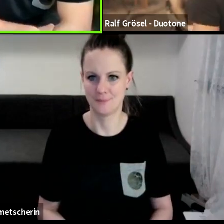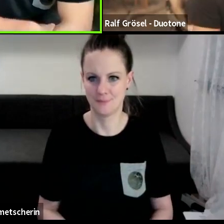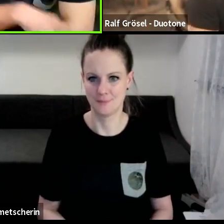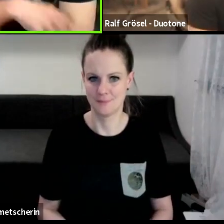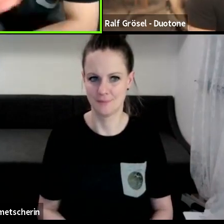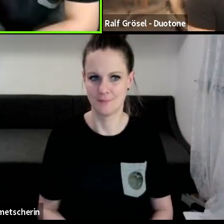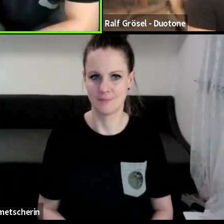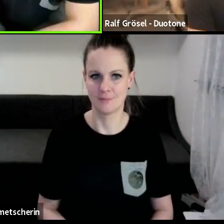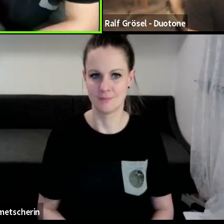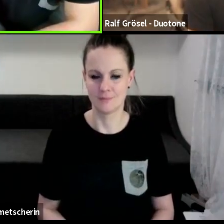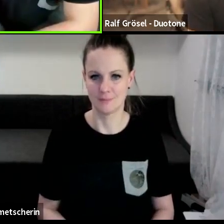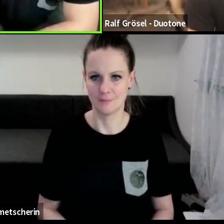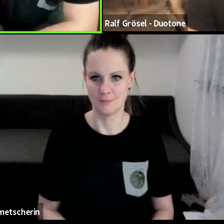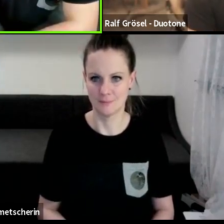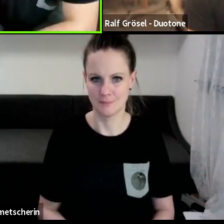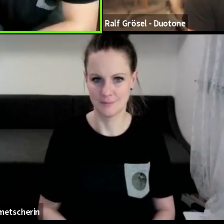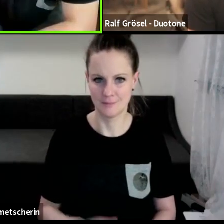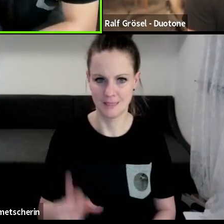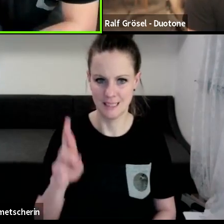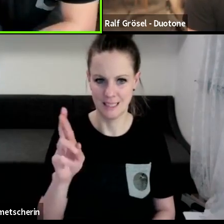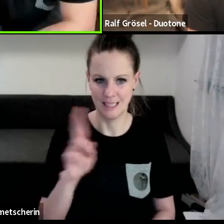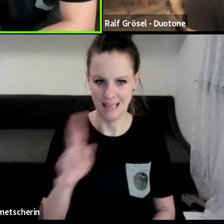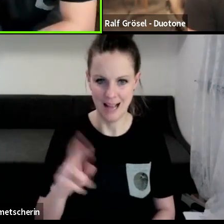Cool. Ralf, hörst.